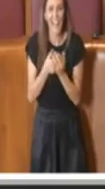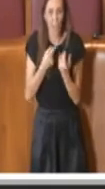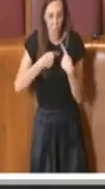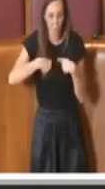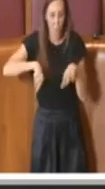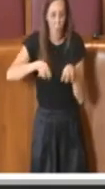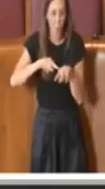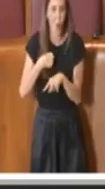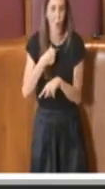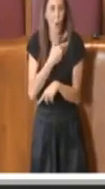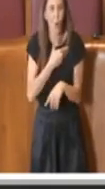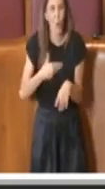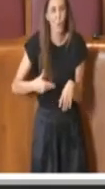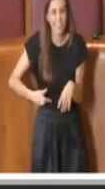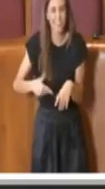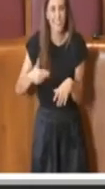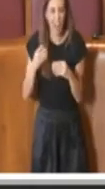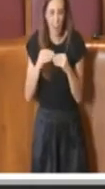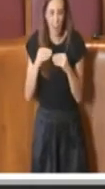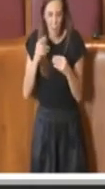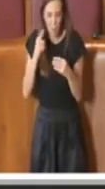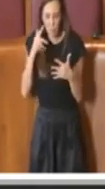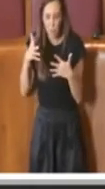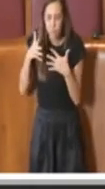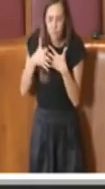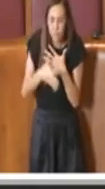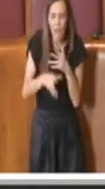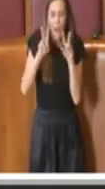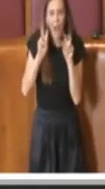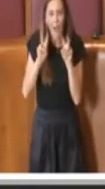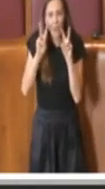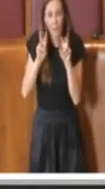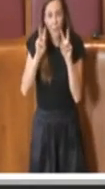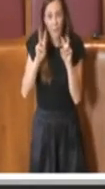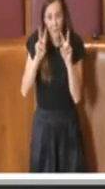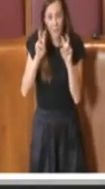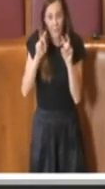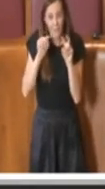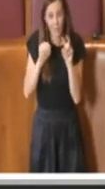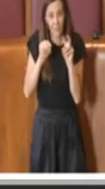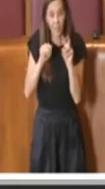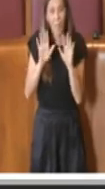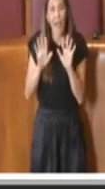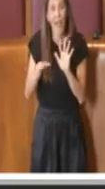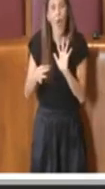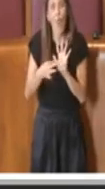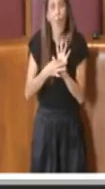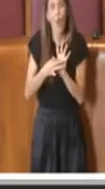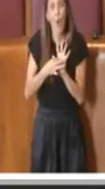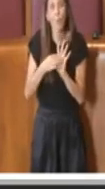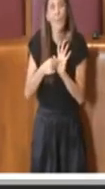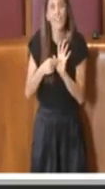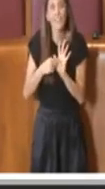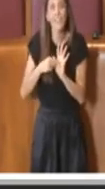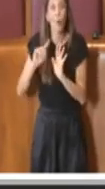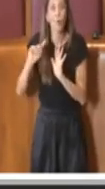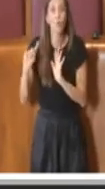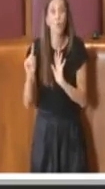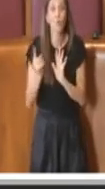consiglieri un approfondimento, bisogna stare attenti con questa normativa del super bonus